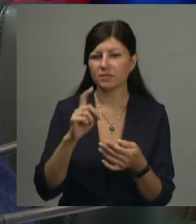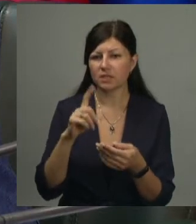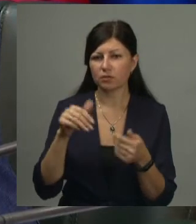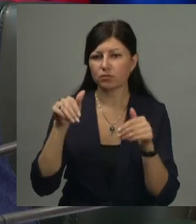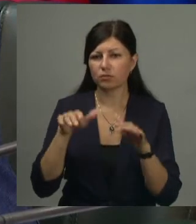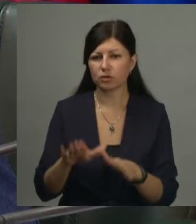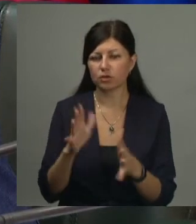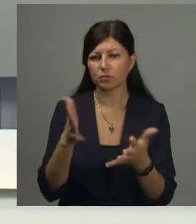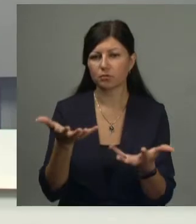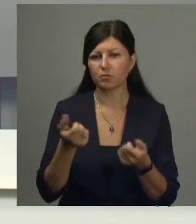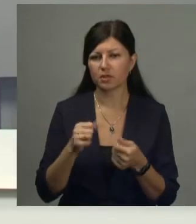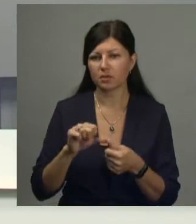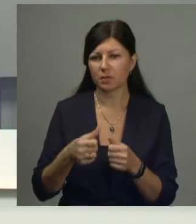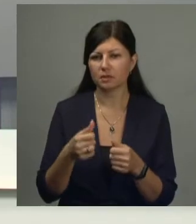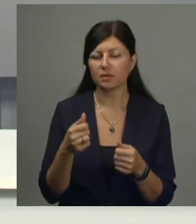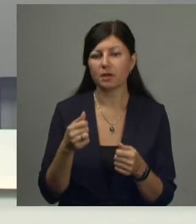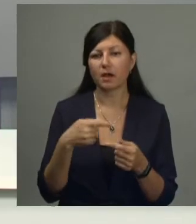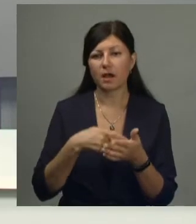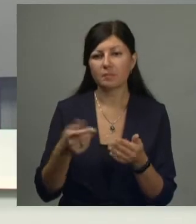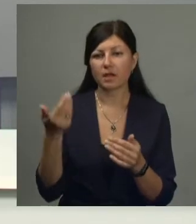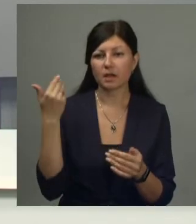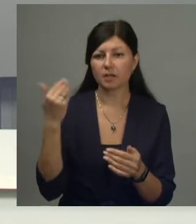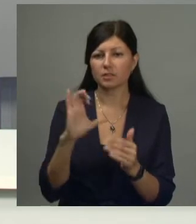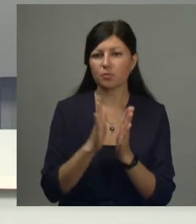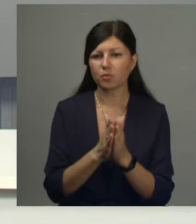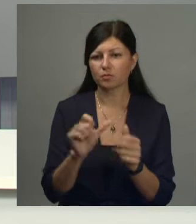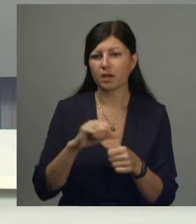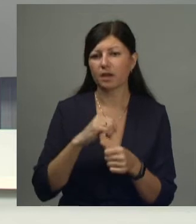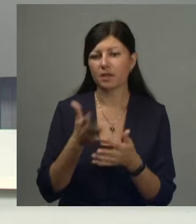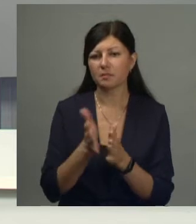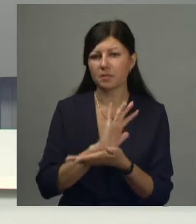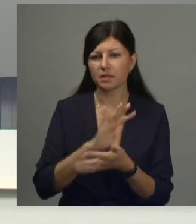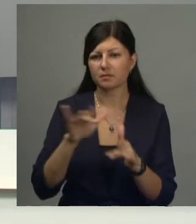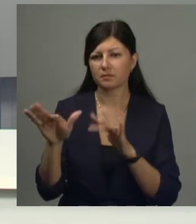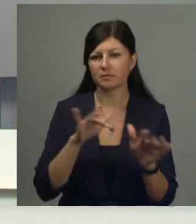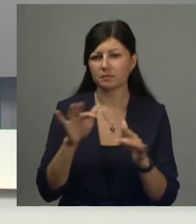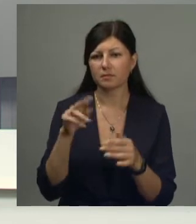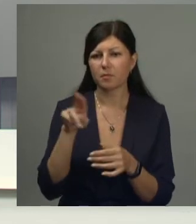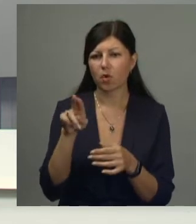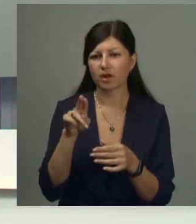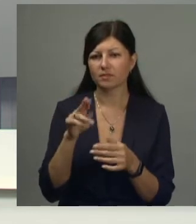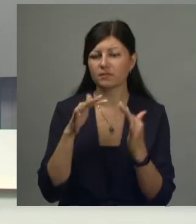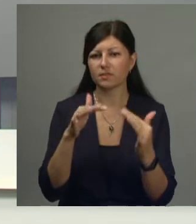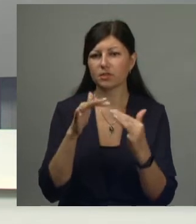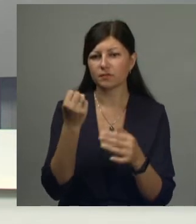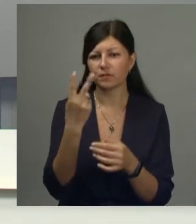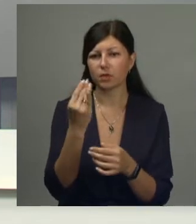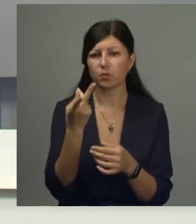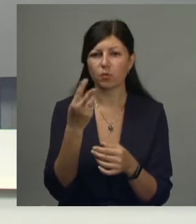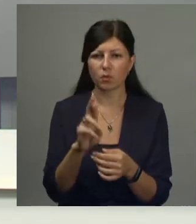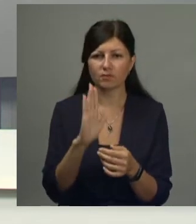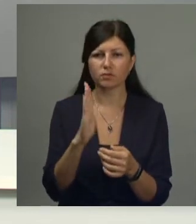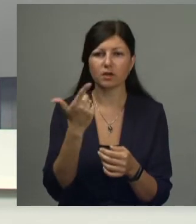решение тогда будем принимать. Отметим ранее с просьбой отменить массовые мероприятия ко дню Прохоровского сражения. 12 июля к